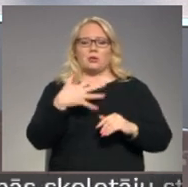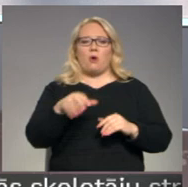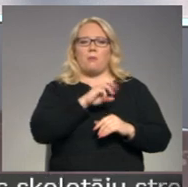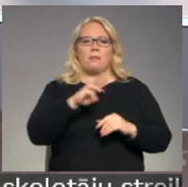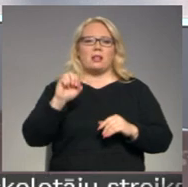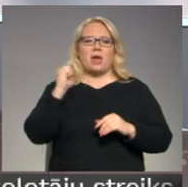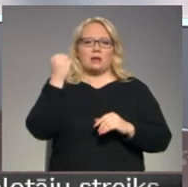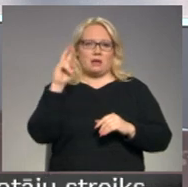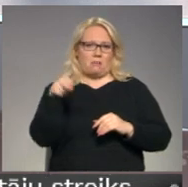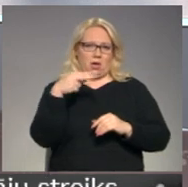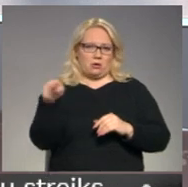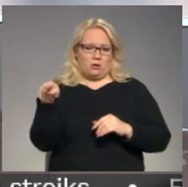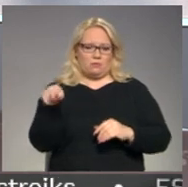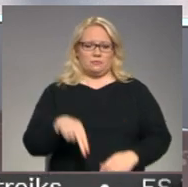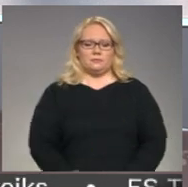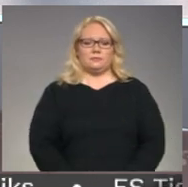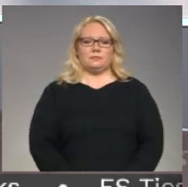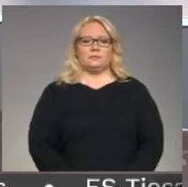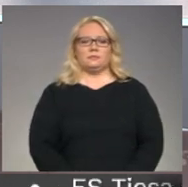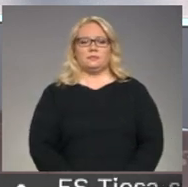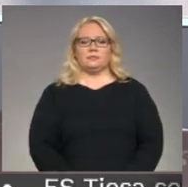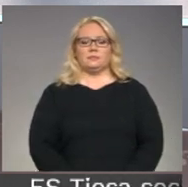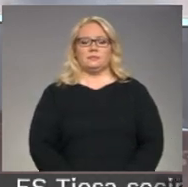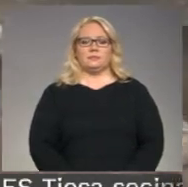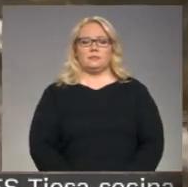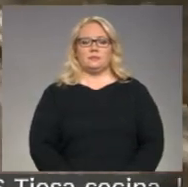Pēc miljārdiem eiro un vairāk zina stāstītāja Kīnca.